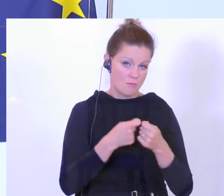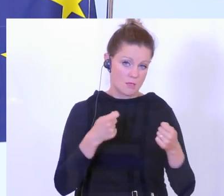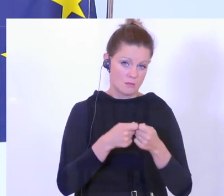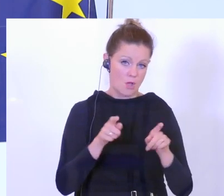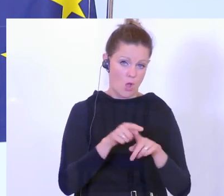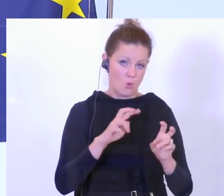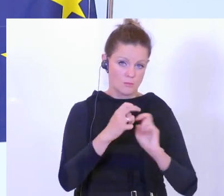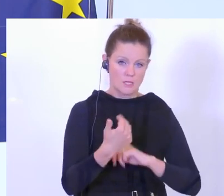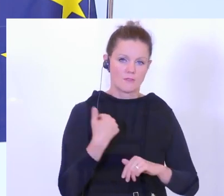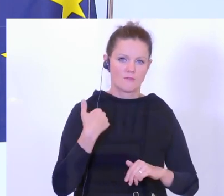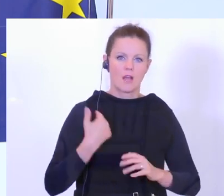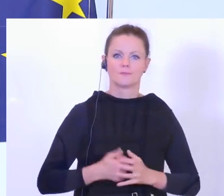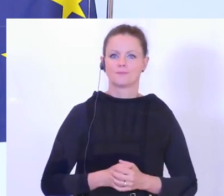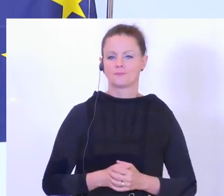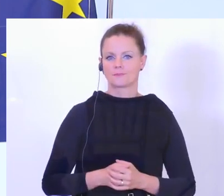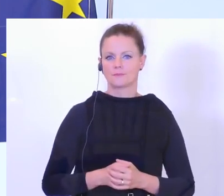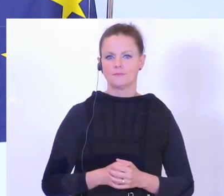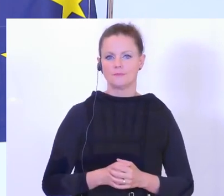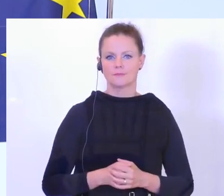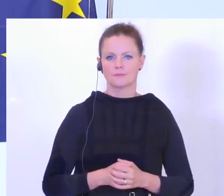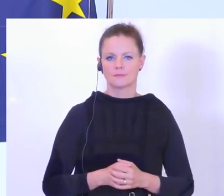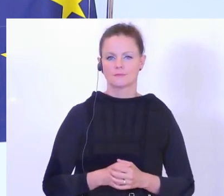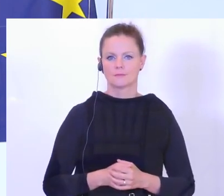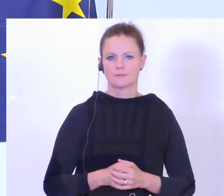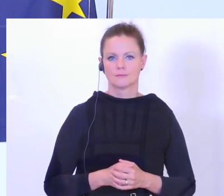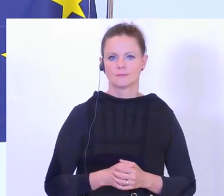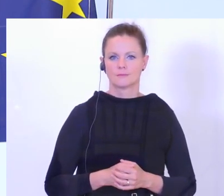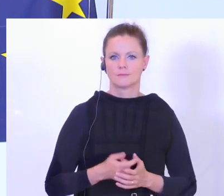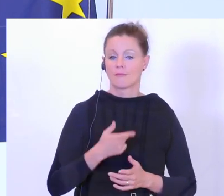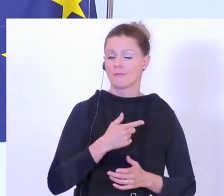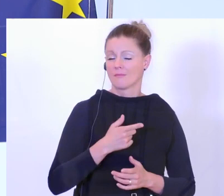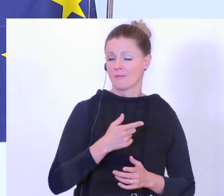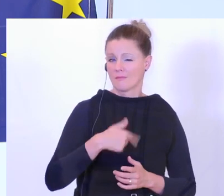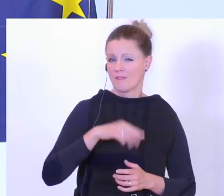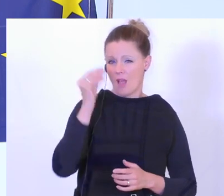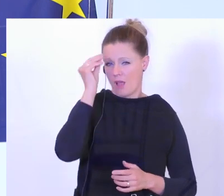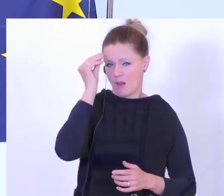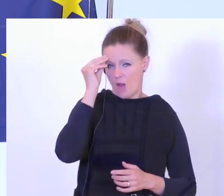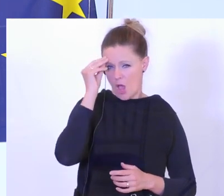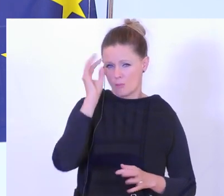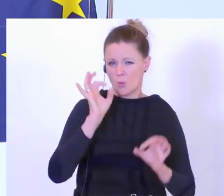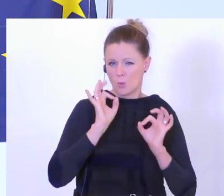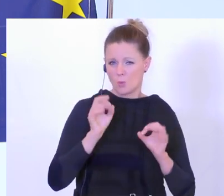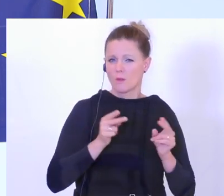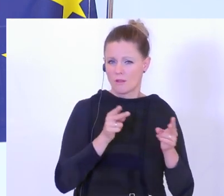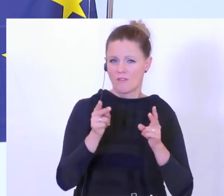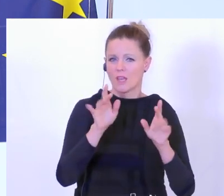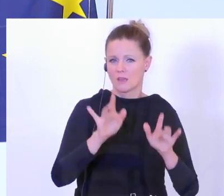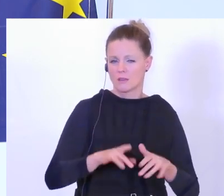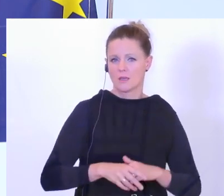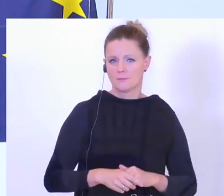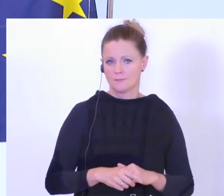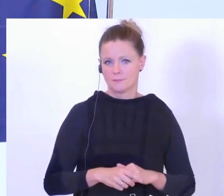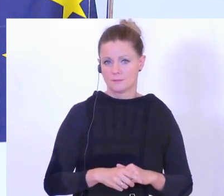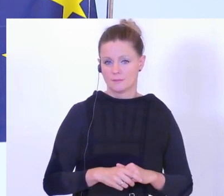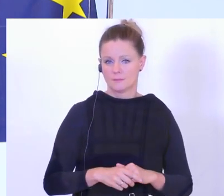geführt. Und hier sind wir, glaube ich, auf einem relativ guten Weg. Aber was